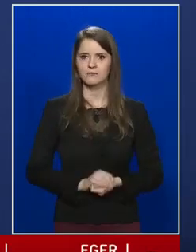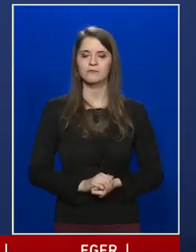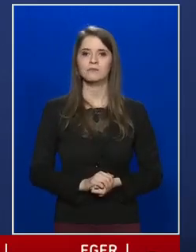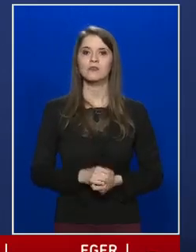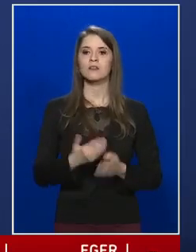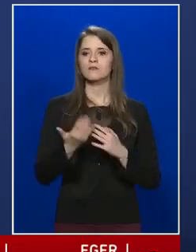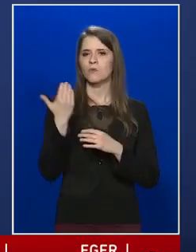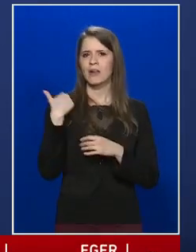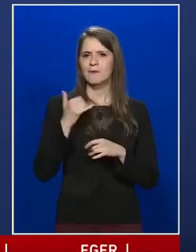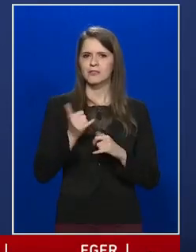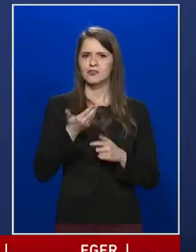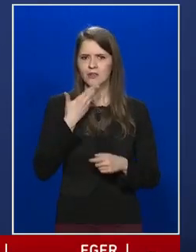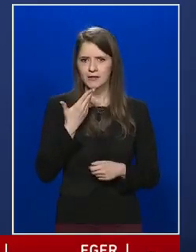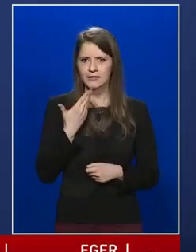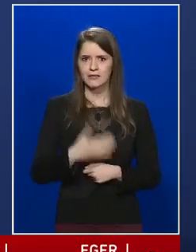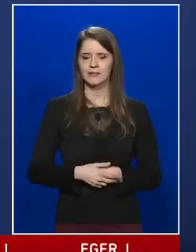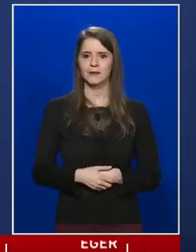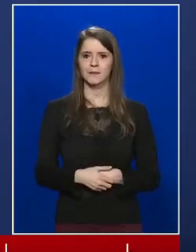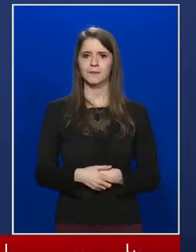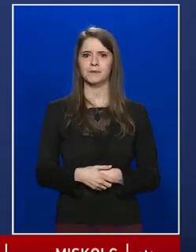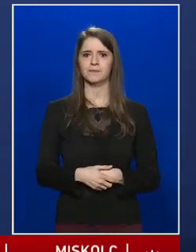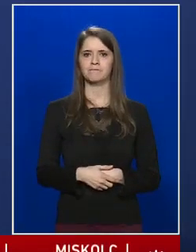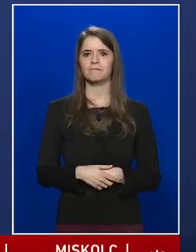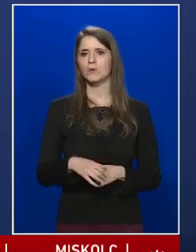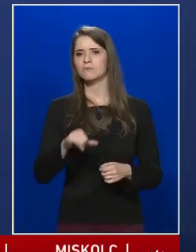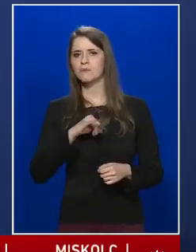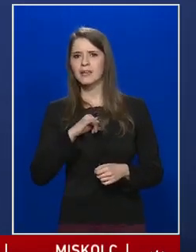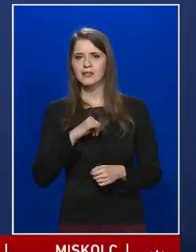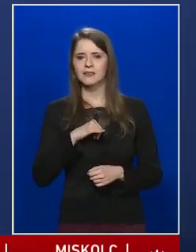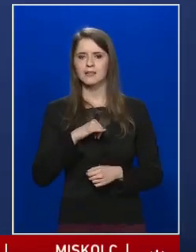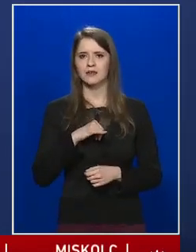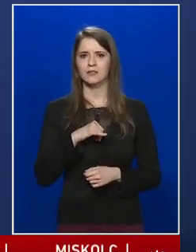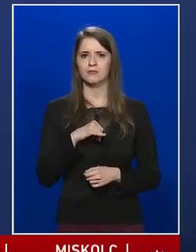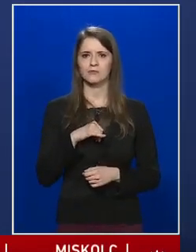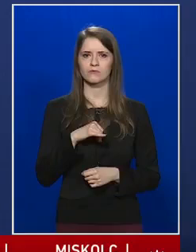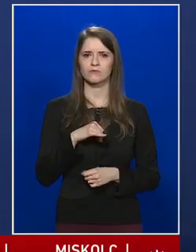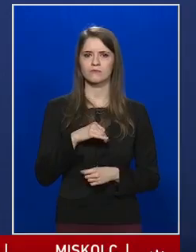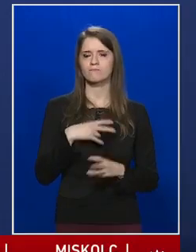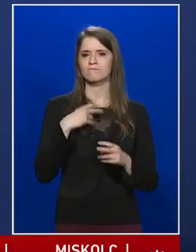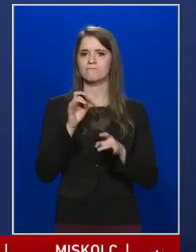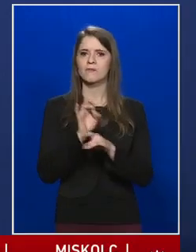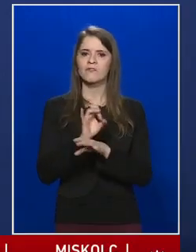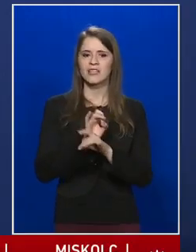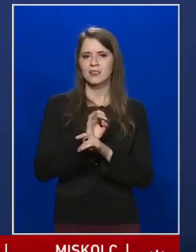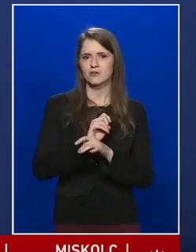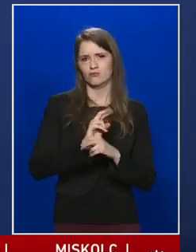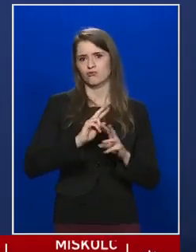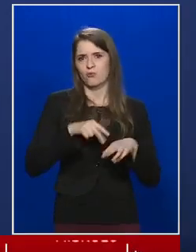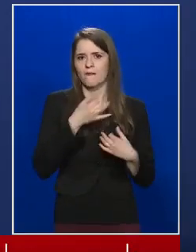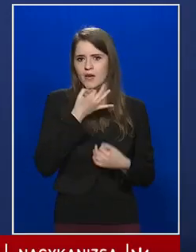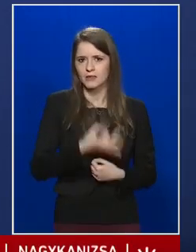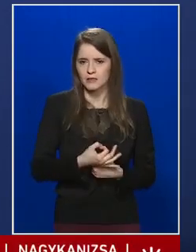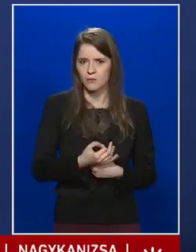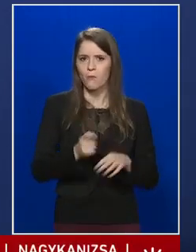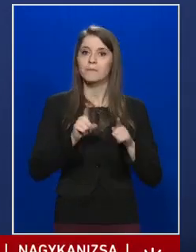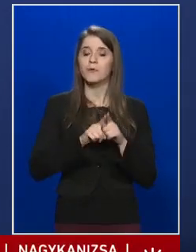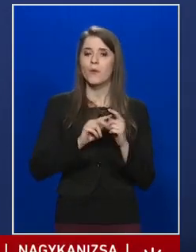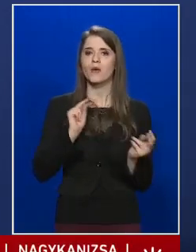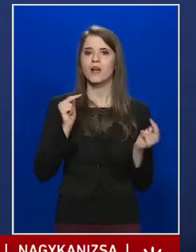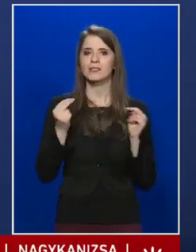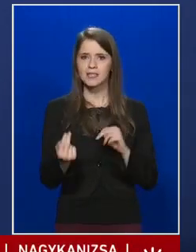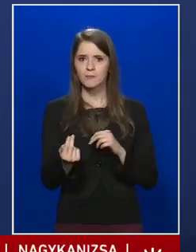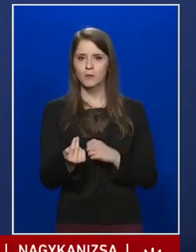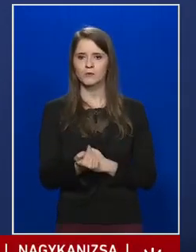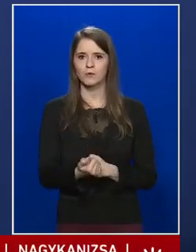korábban is, hogy egy érdekes vírusról beszélünk olyan szempontból,